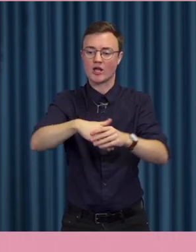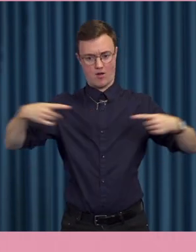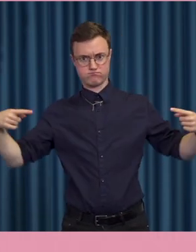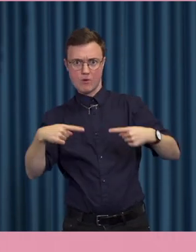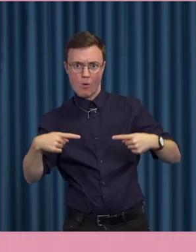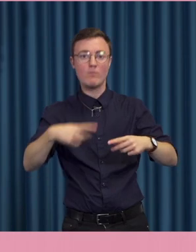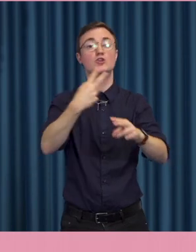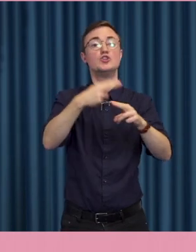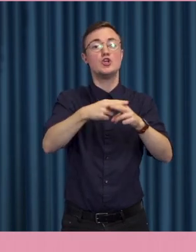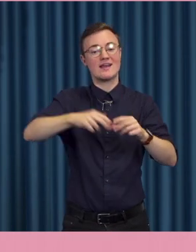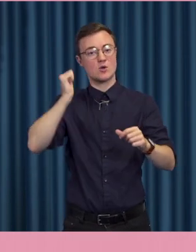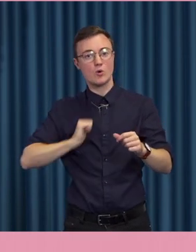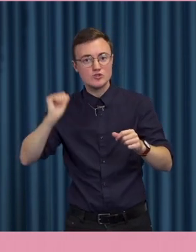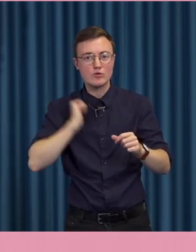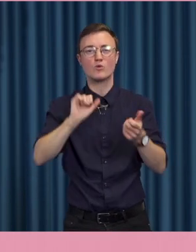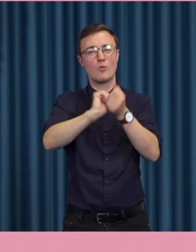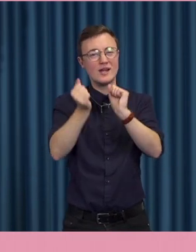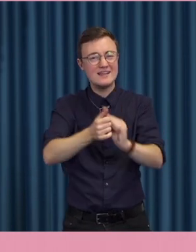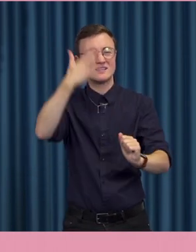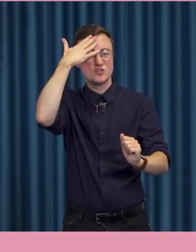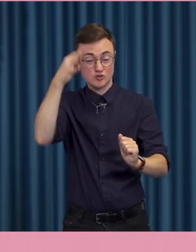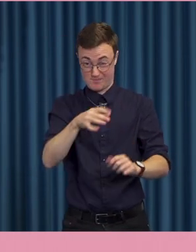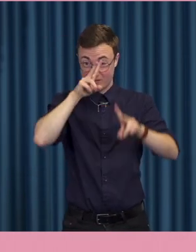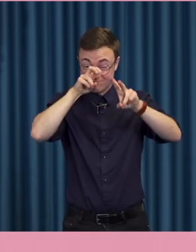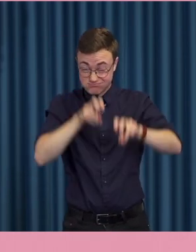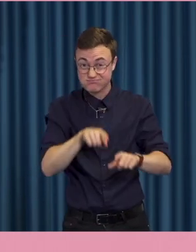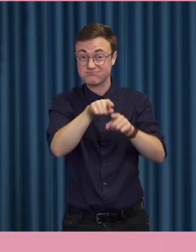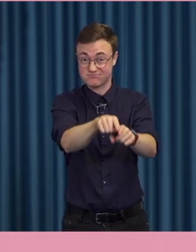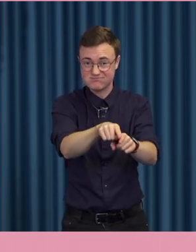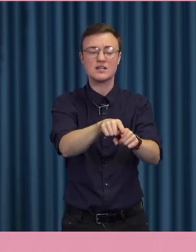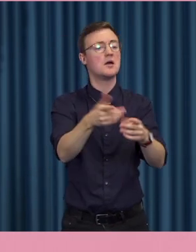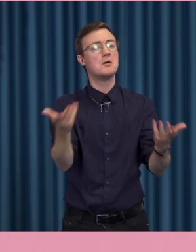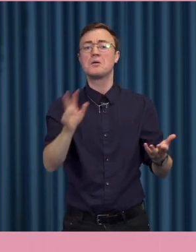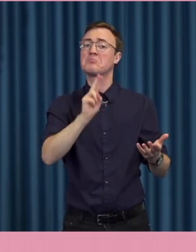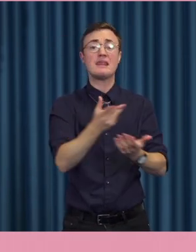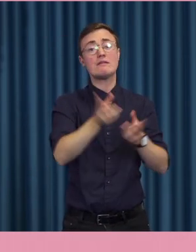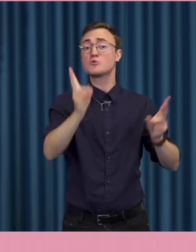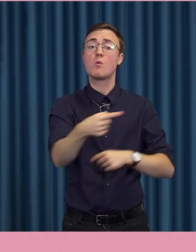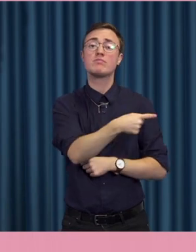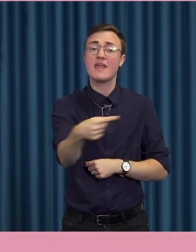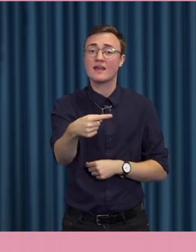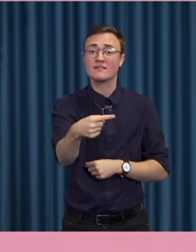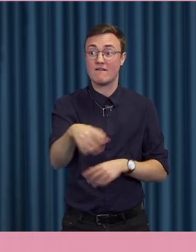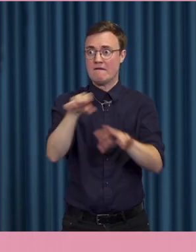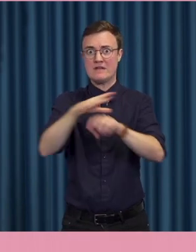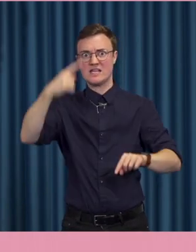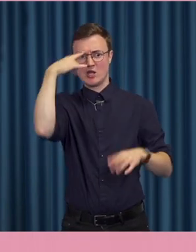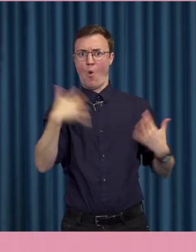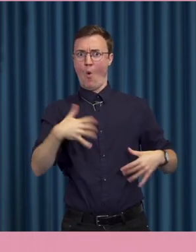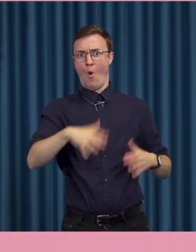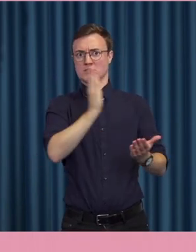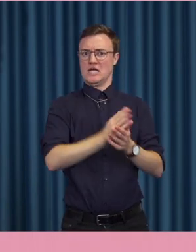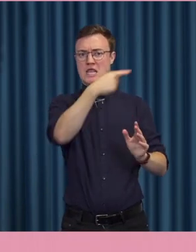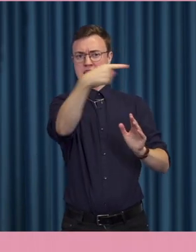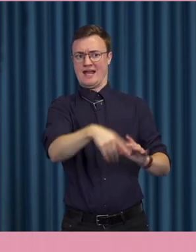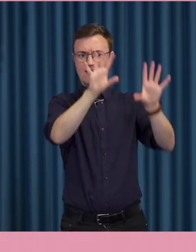nyhetskonsumtion och politisk kunskap. Den är i många fall mindre dyster än vad man kanske skulle kunna tro när